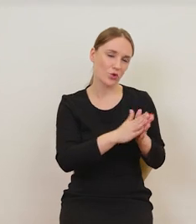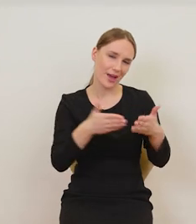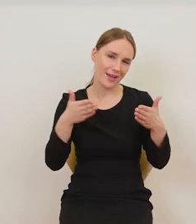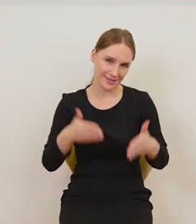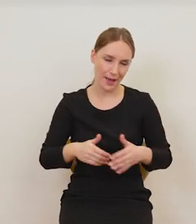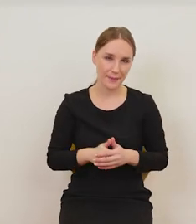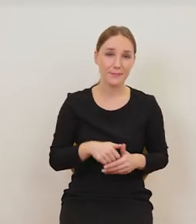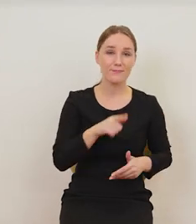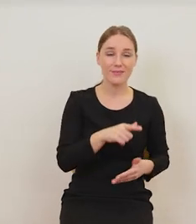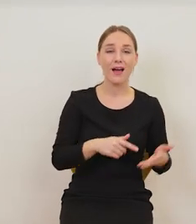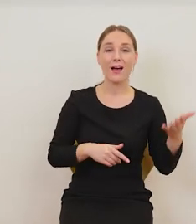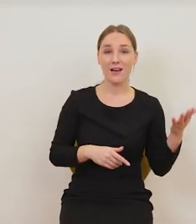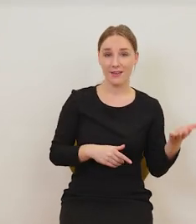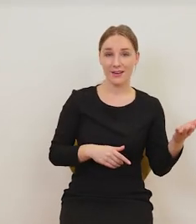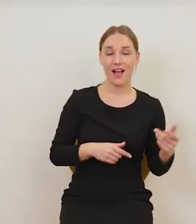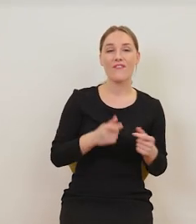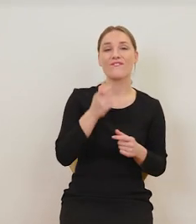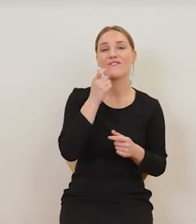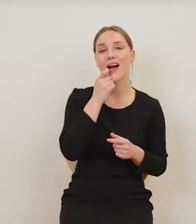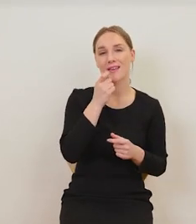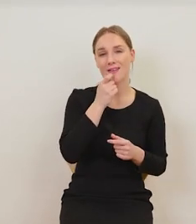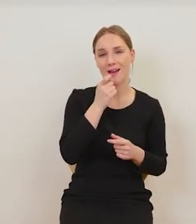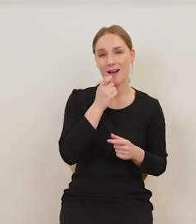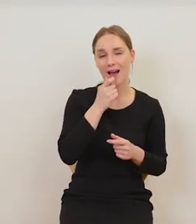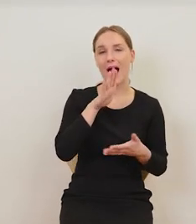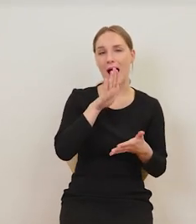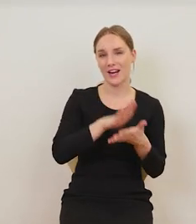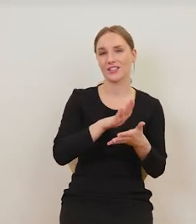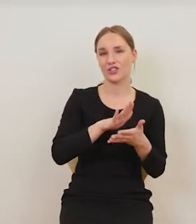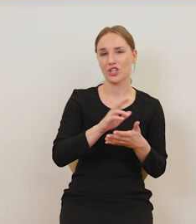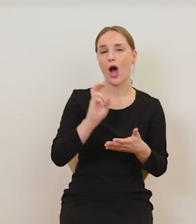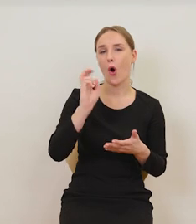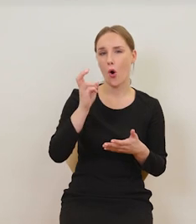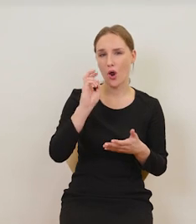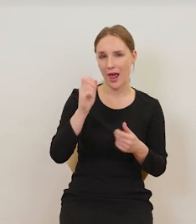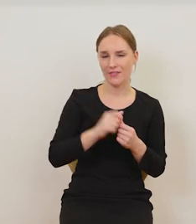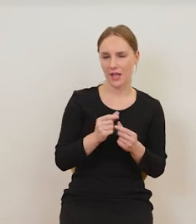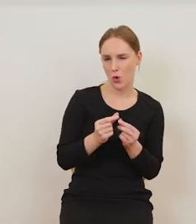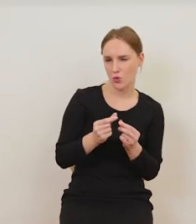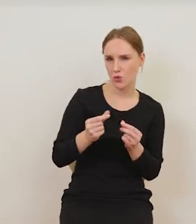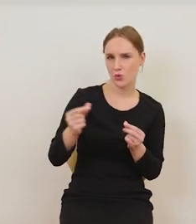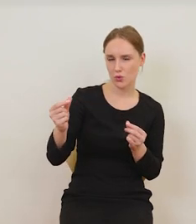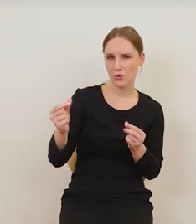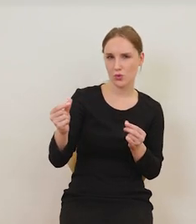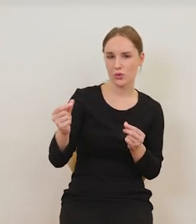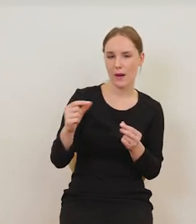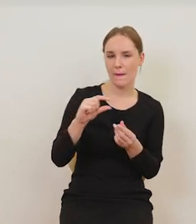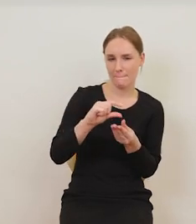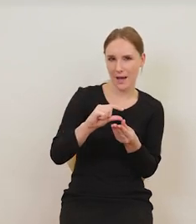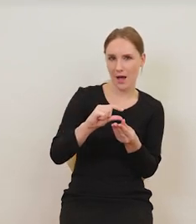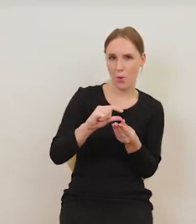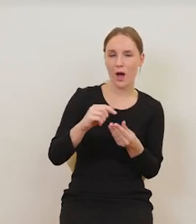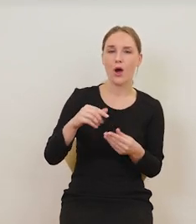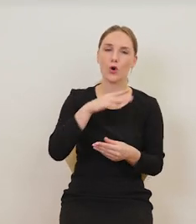A jeszcze w rękach ta typowa, charakterystyczna dla Holendrów. Fajeczka, długa rączka, mały cybuch